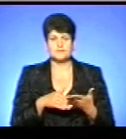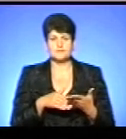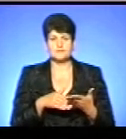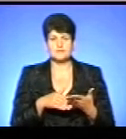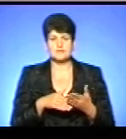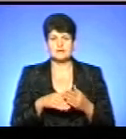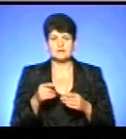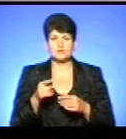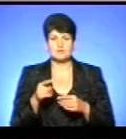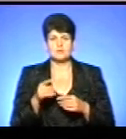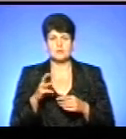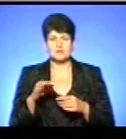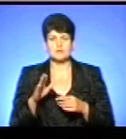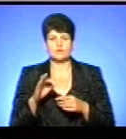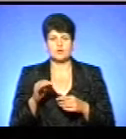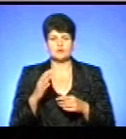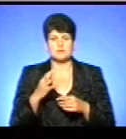Тернопіль, Майдан, Волі 4,57.